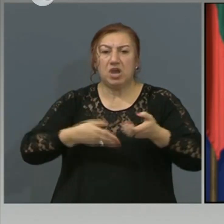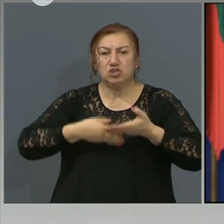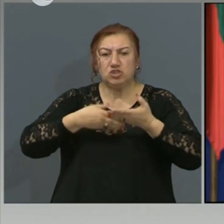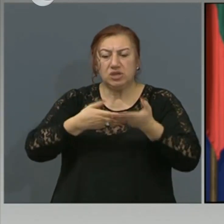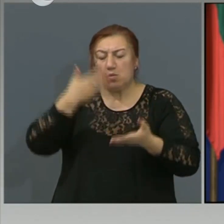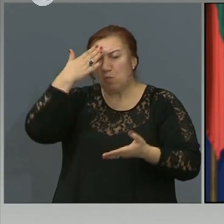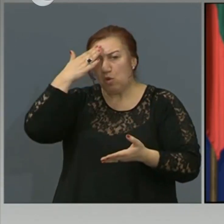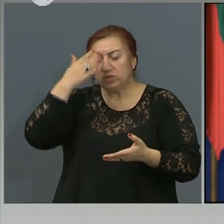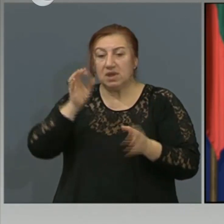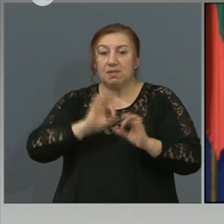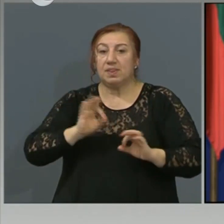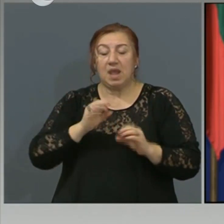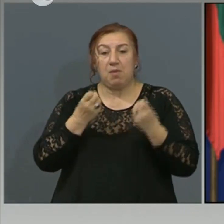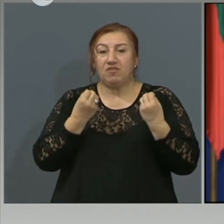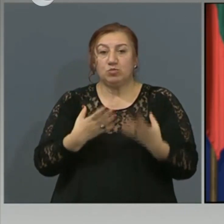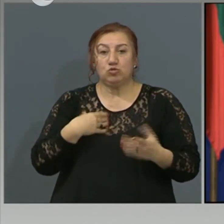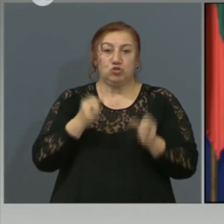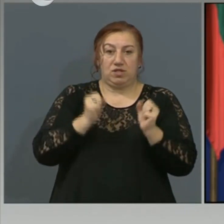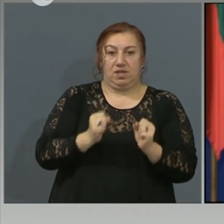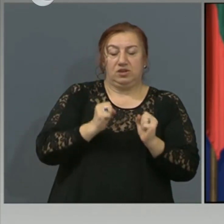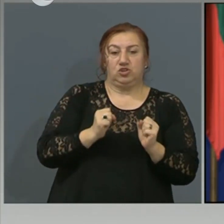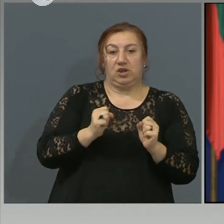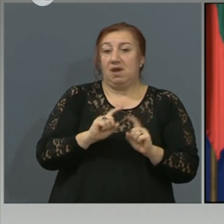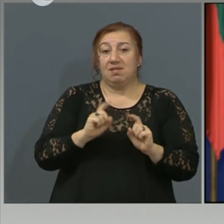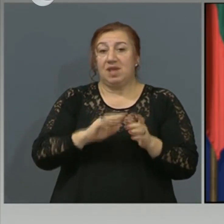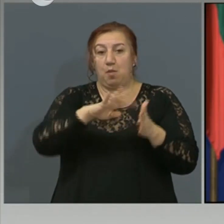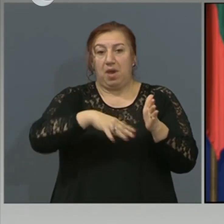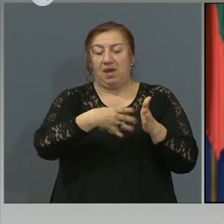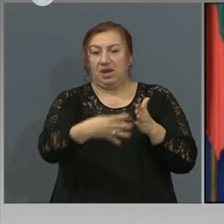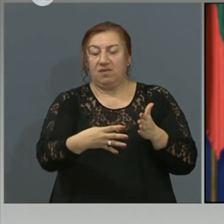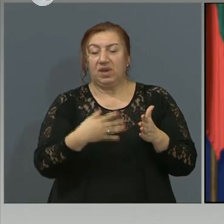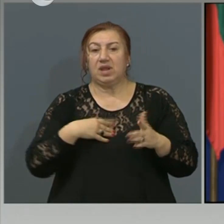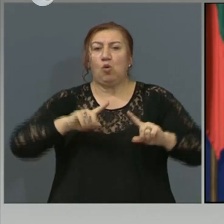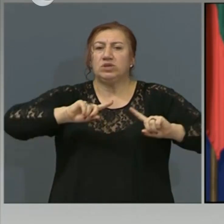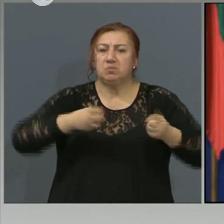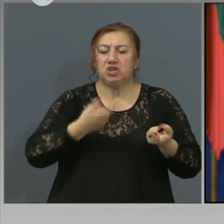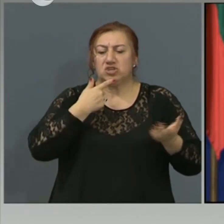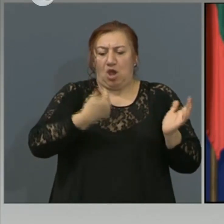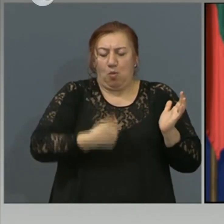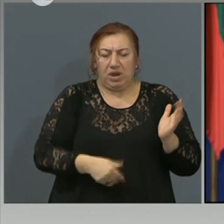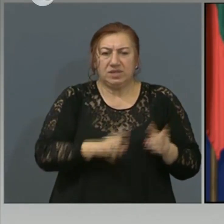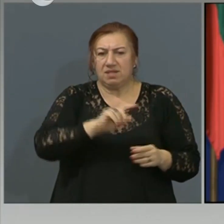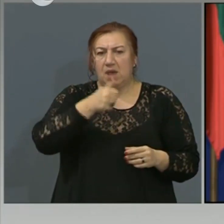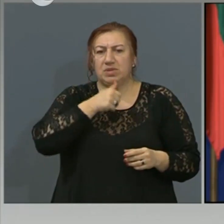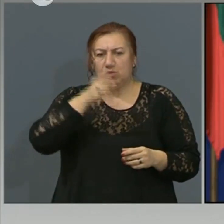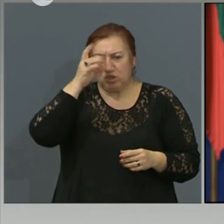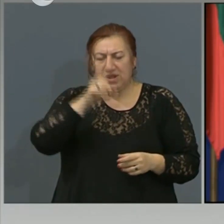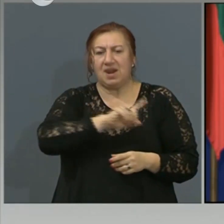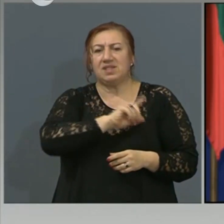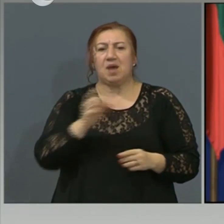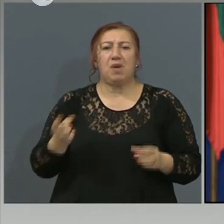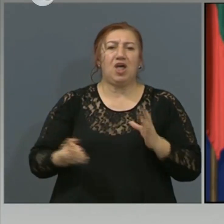нямат възможност да изчакват. Няма график. Няма график, няма събута и неделя, няма нова година.